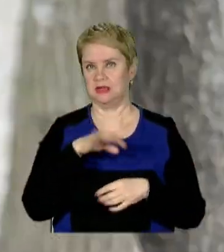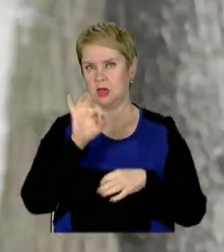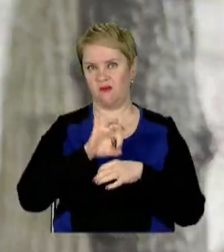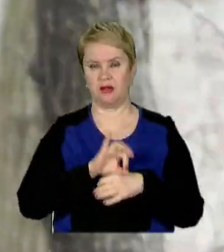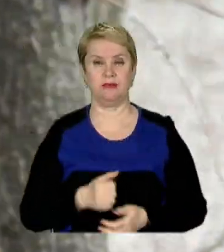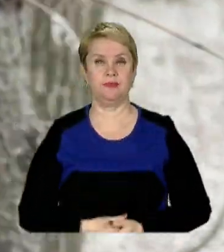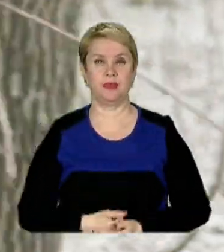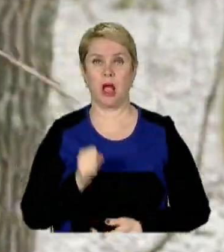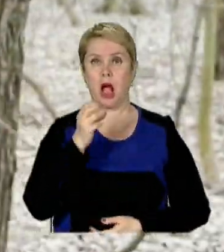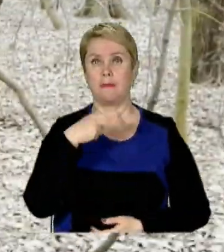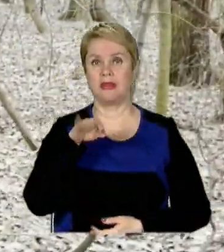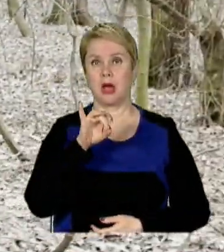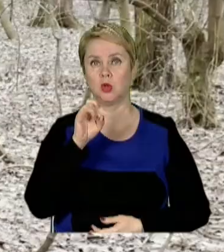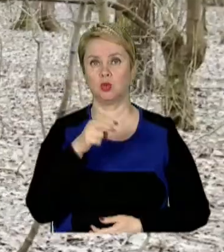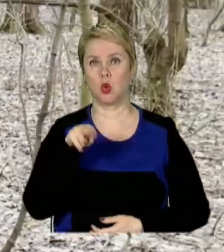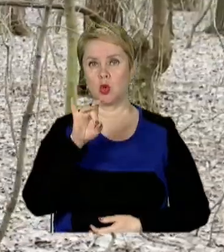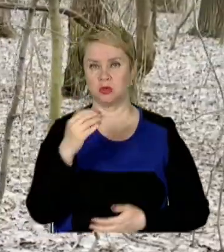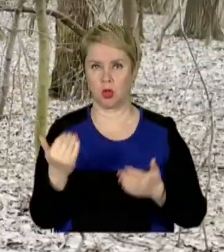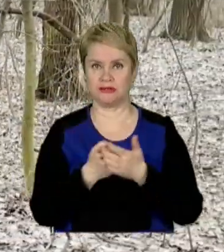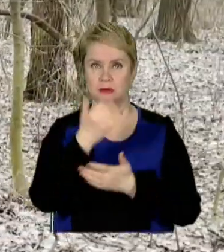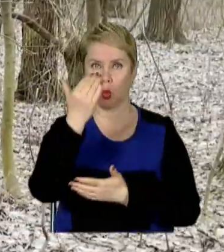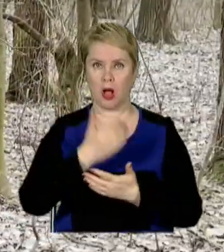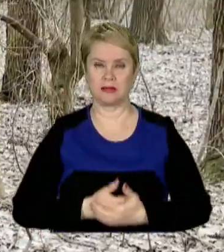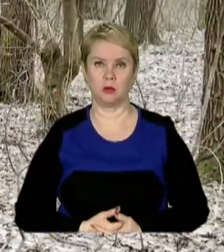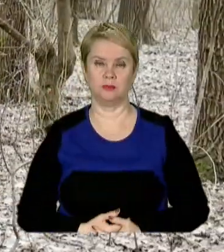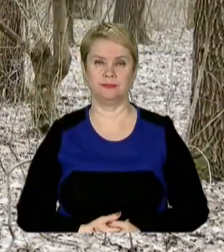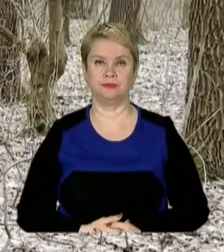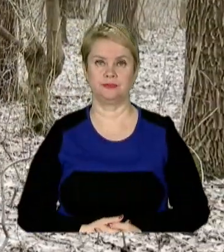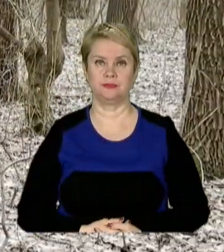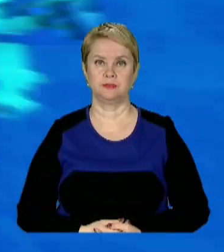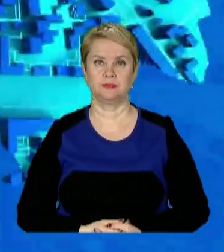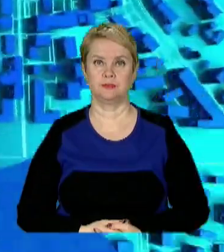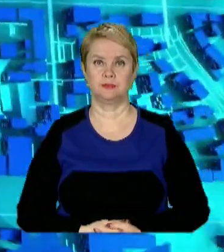захворів. Айміна Арнаут, Євген Дрост, новини 11 каналу.